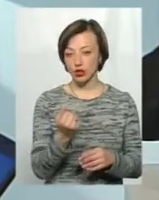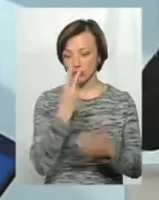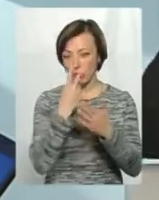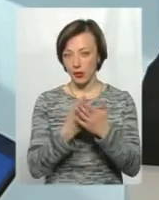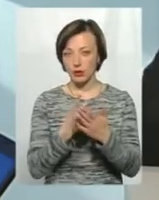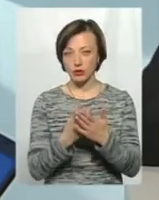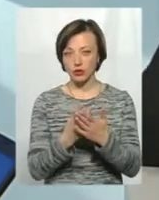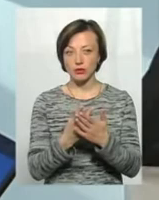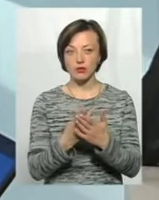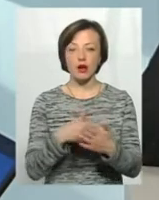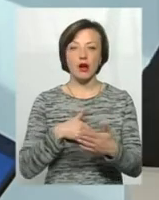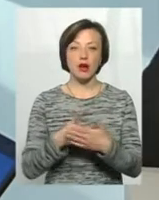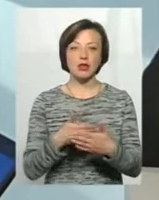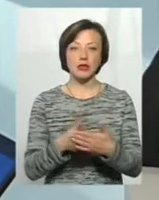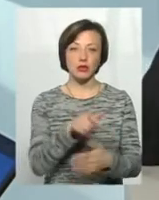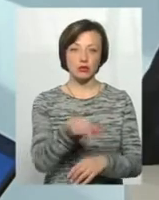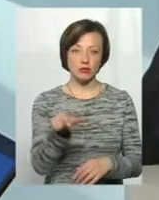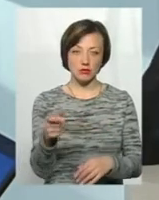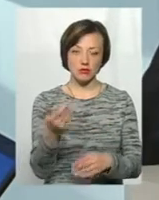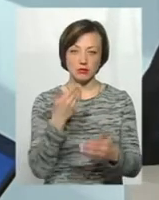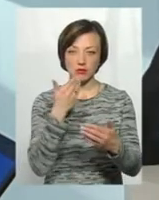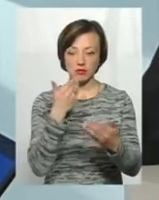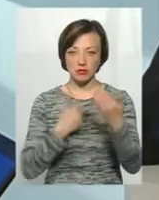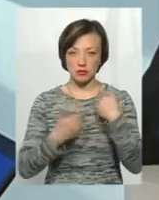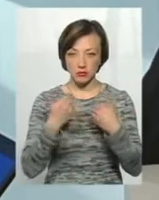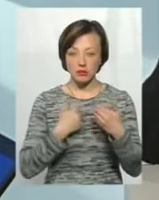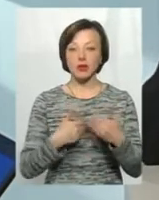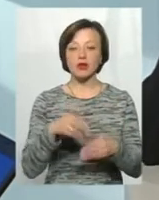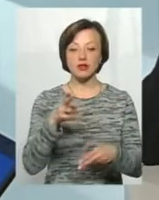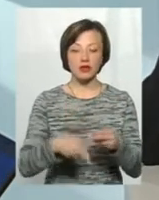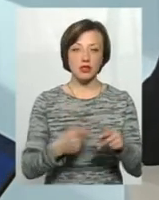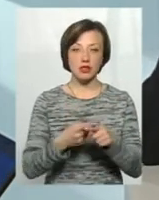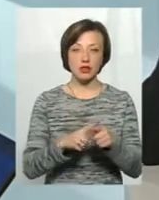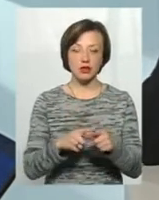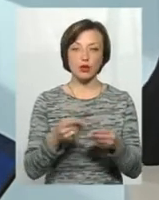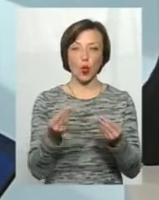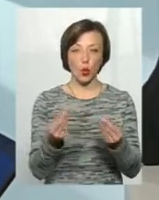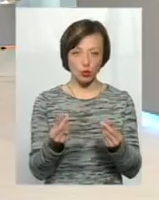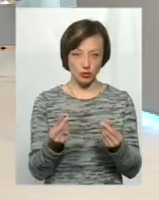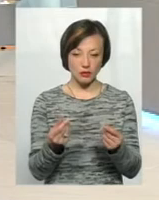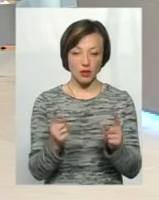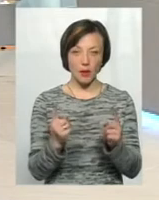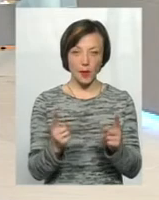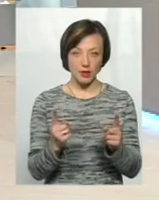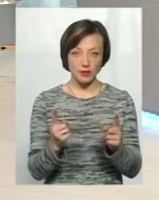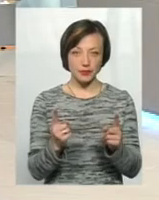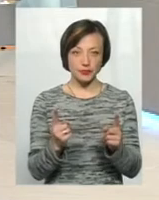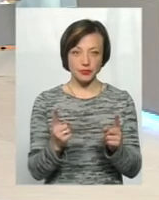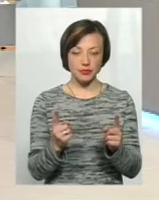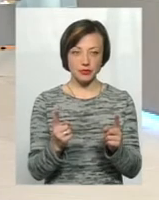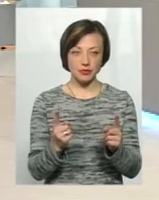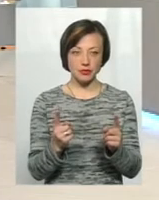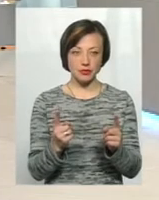будем бачити по активності і інтенсивності до завершення цієї програми, до завершення коштів по цій програмі, лімітів, дякую.